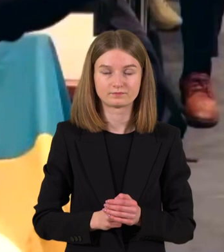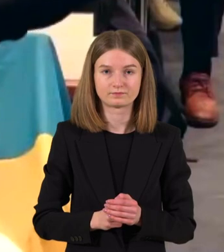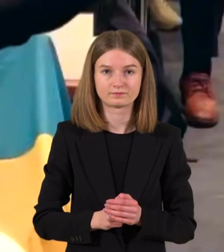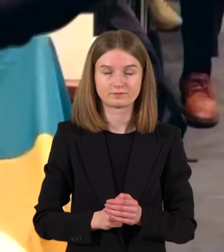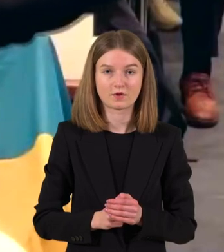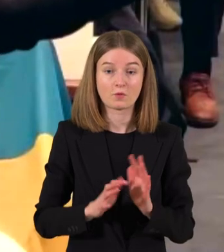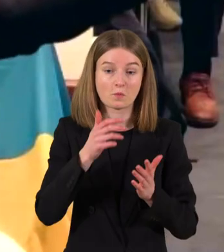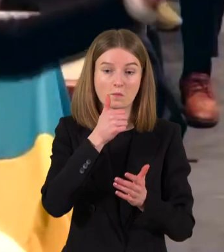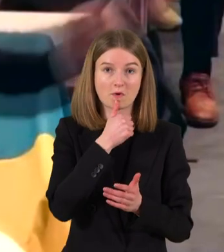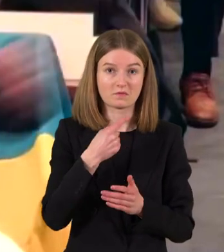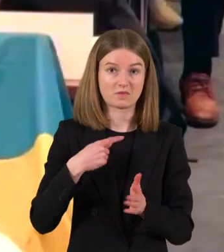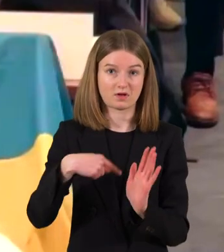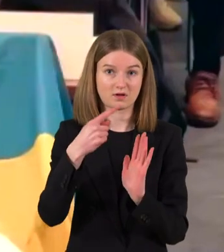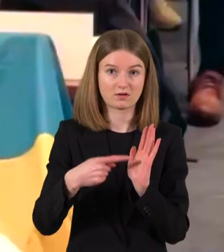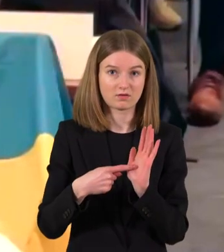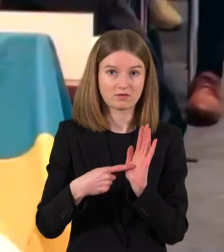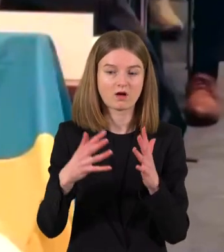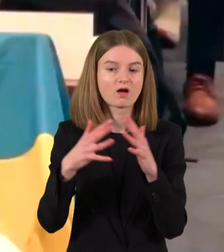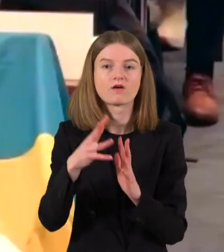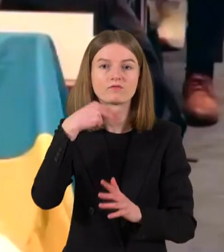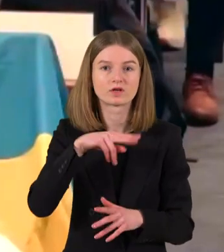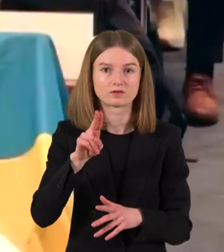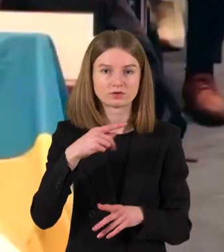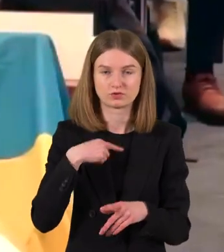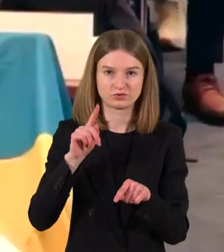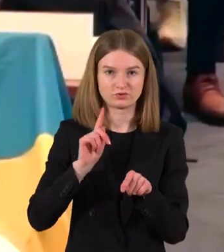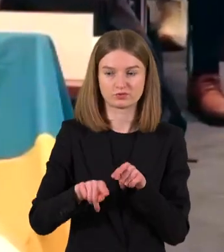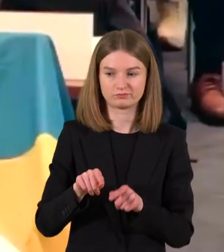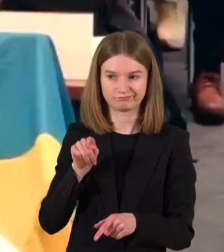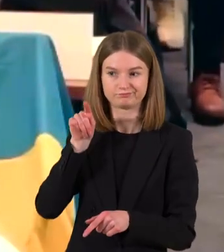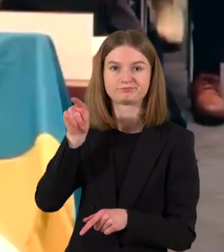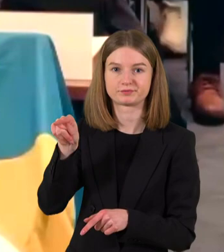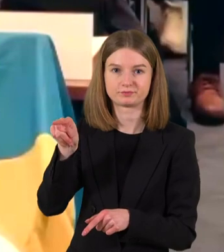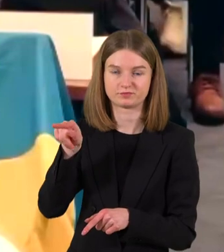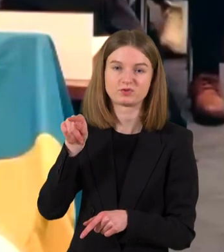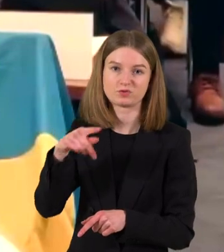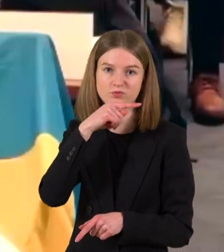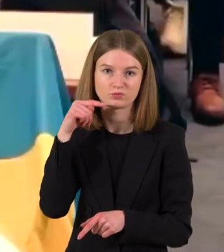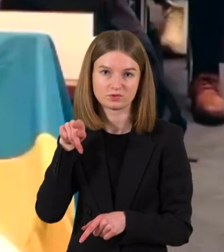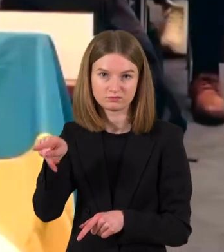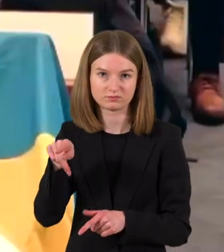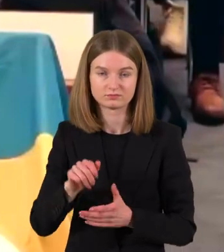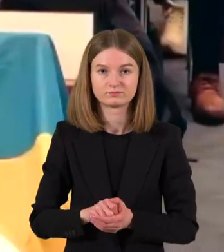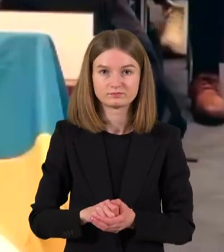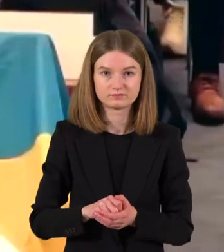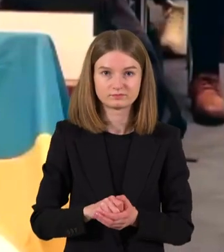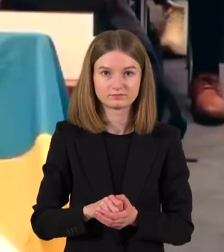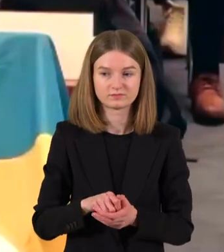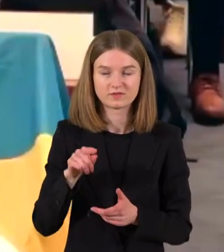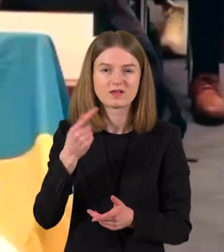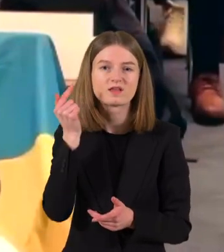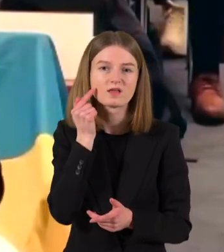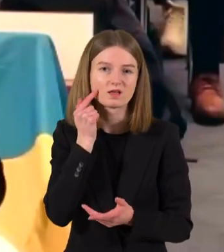Jeigu manęs kas paklaustų, kas yra karo nusikaltėlis, aš parodėčiau į šiame kambarį sėdinčiuosius gale. Tai gėda,